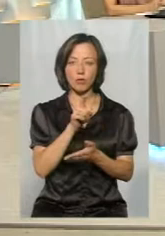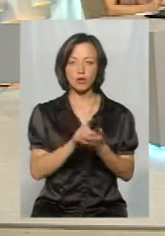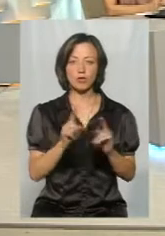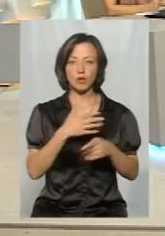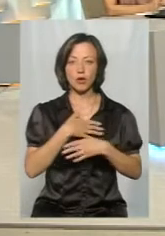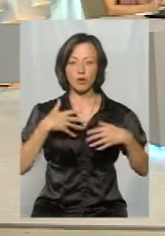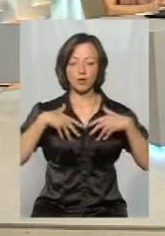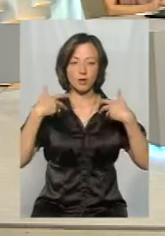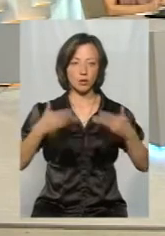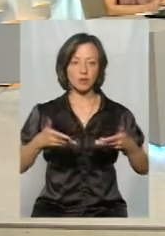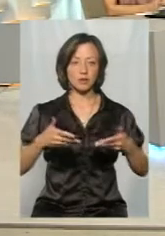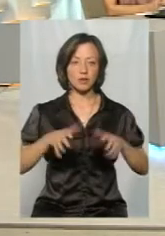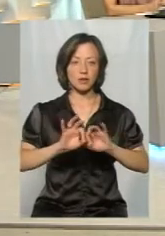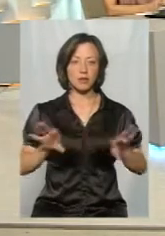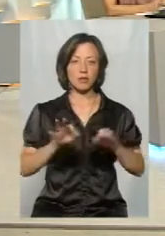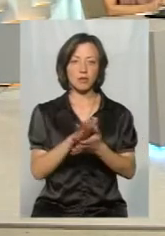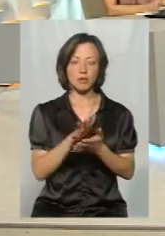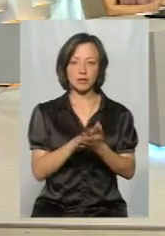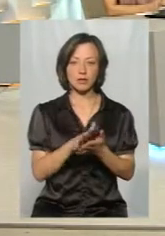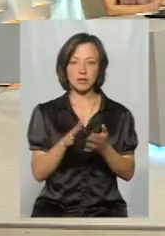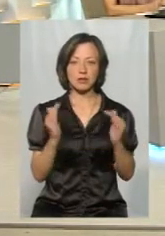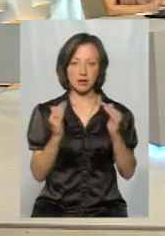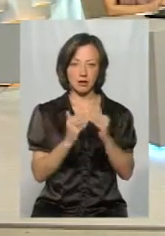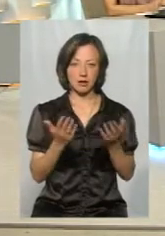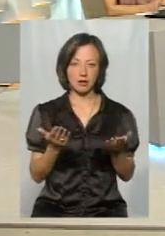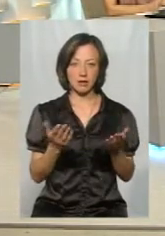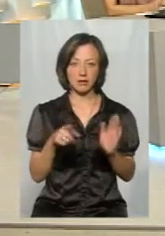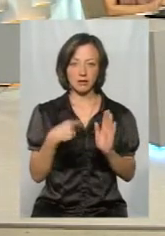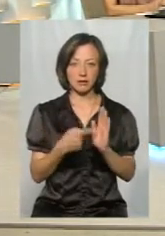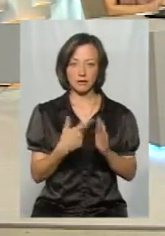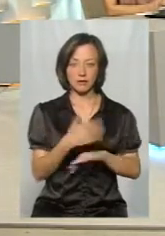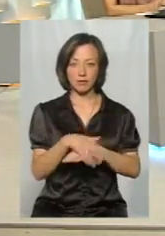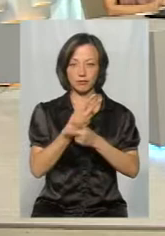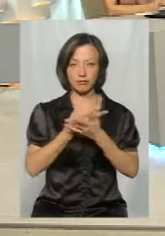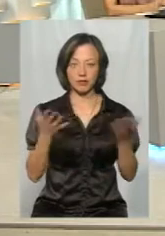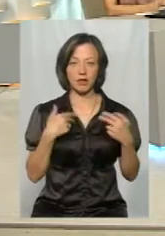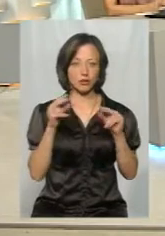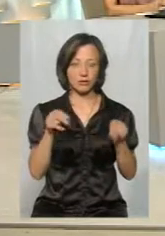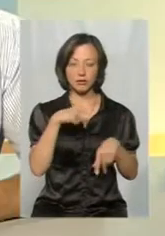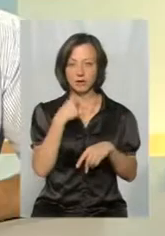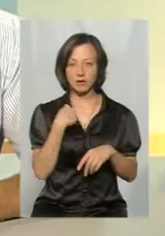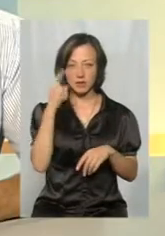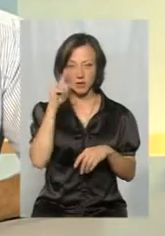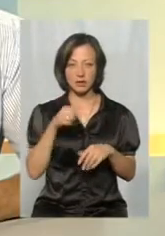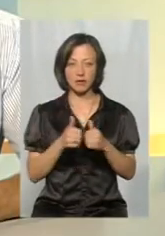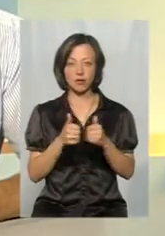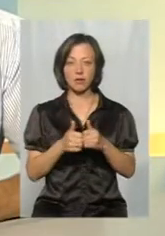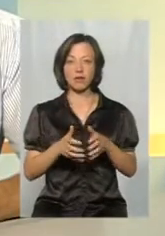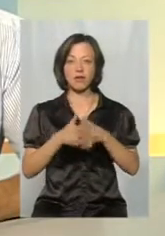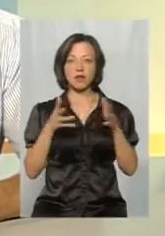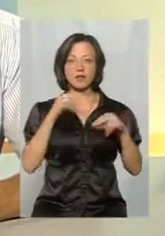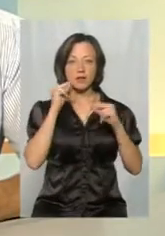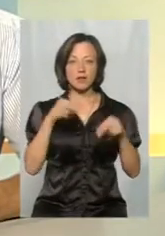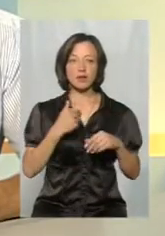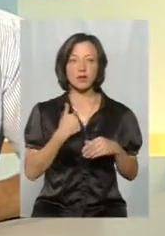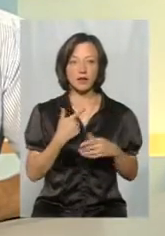хочеться виносити, як то кажуть, бруд або сміття на вулицю. Я говорю чесно, ви знаєте, навколо великої, в звинуваченні в